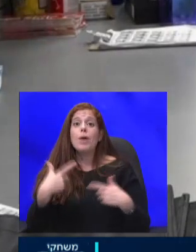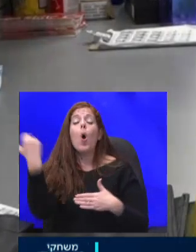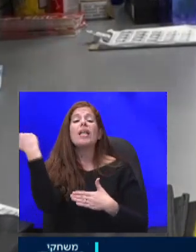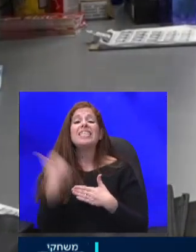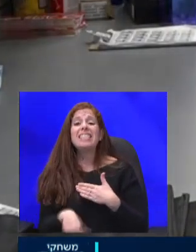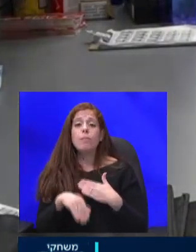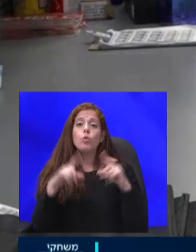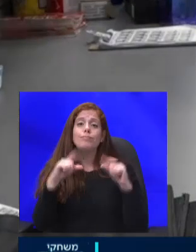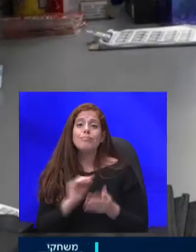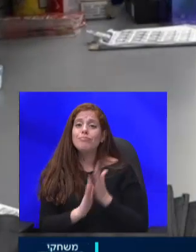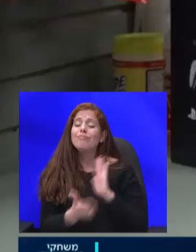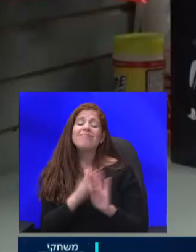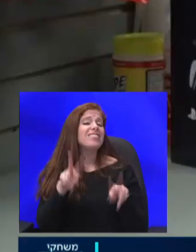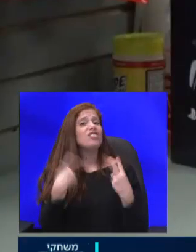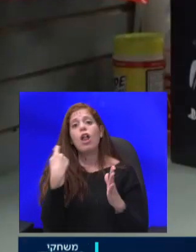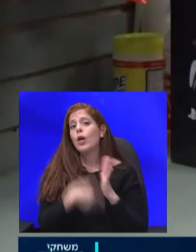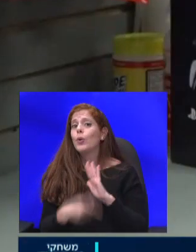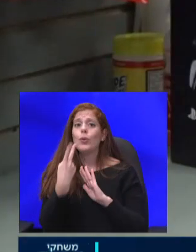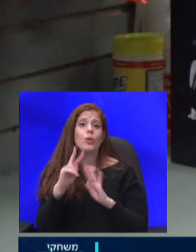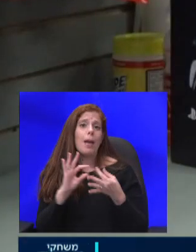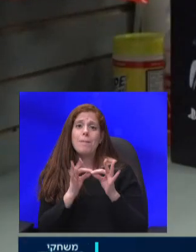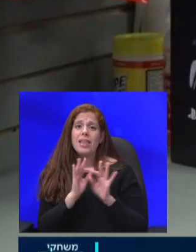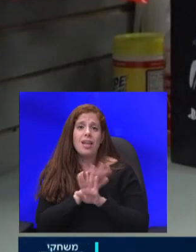זמין יותר לרכישה ברשת. זה